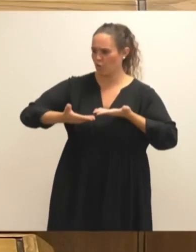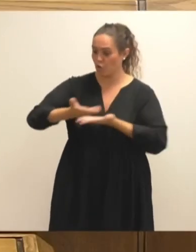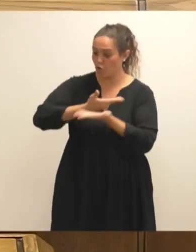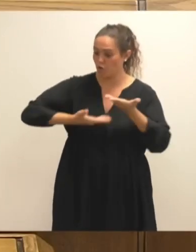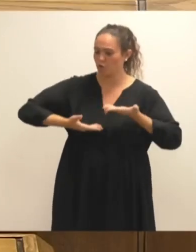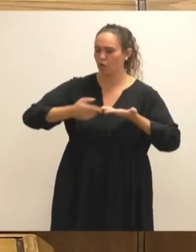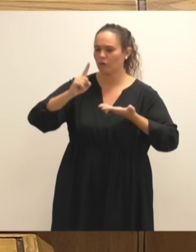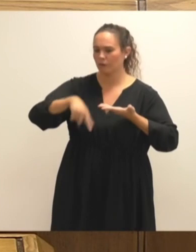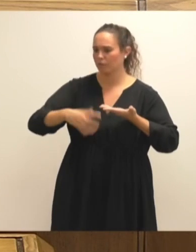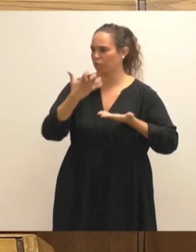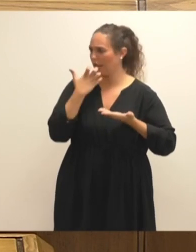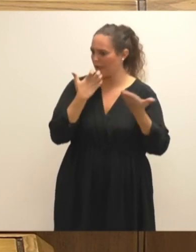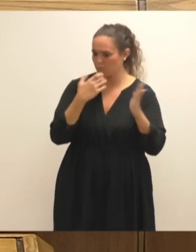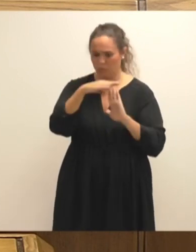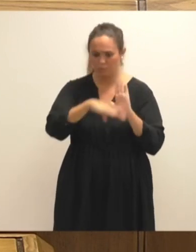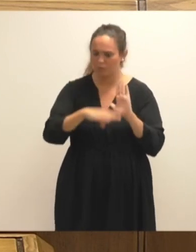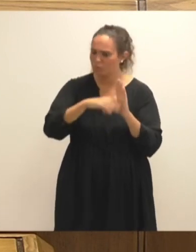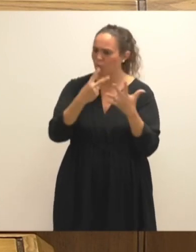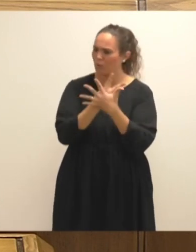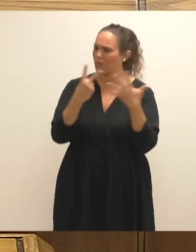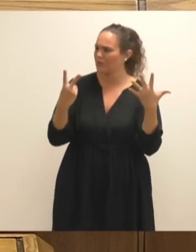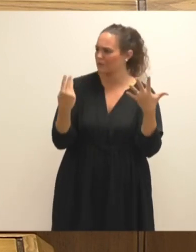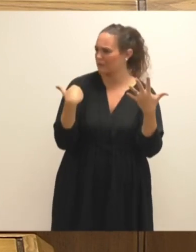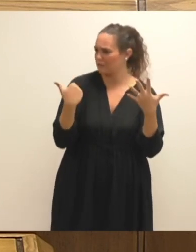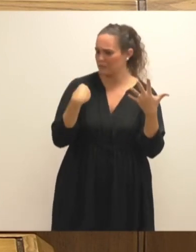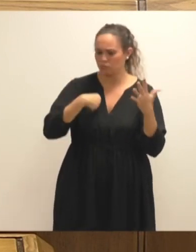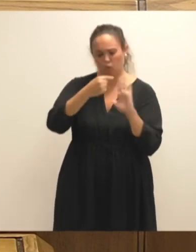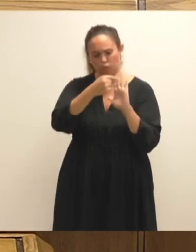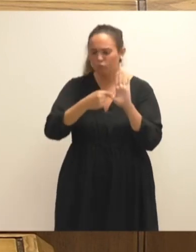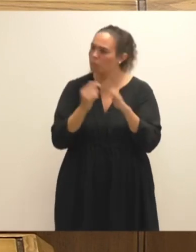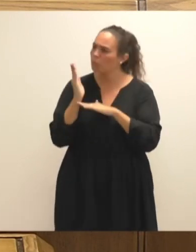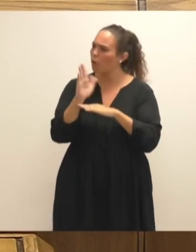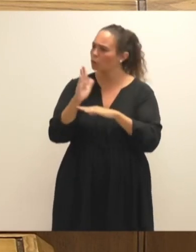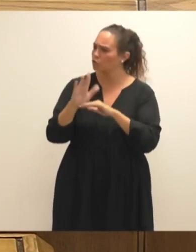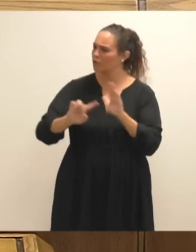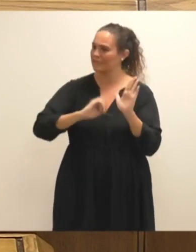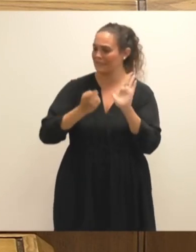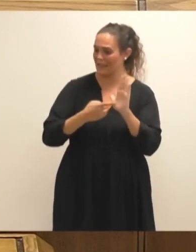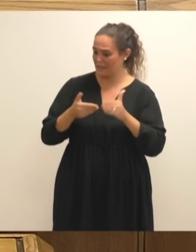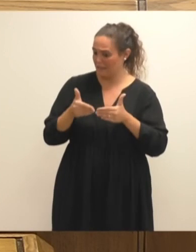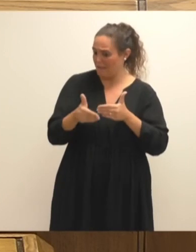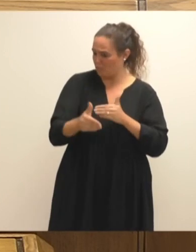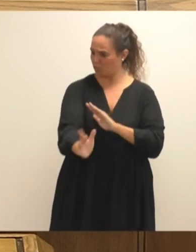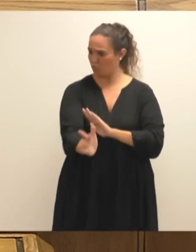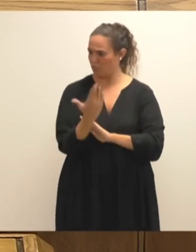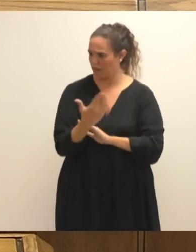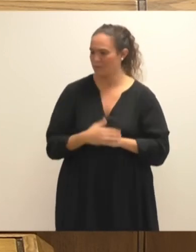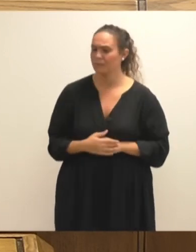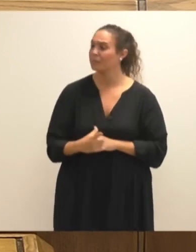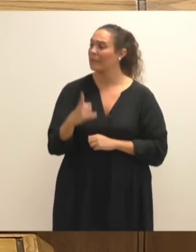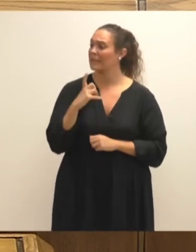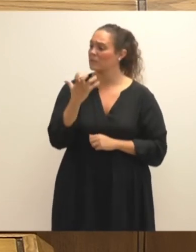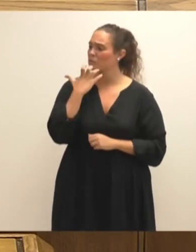amabi lege proiektuetan, baita ere hemen aurkizutako mozioetan. Atzua adibidez eskuntza ereduen edo